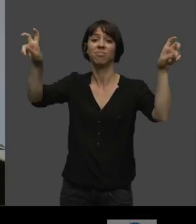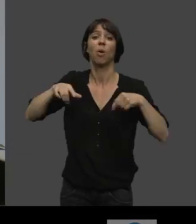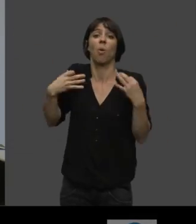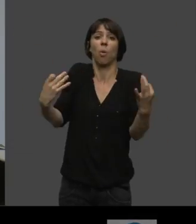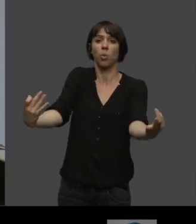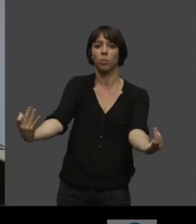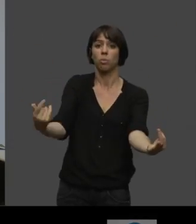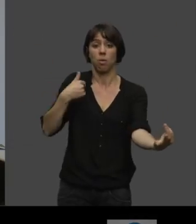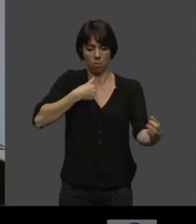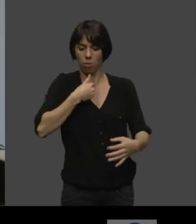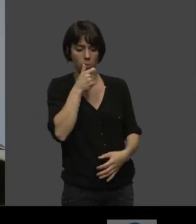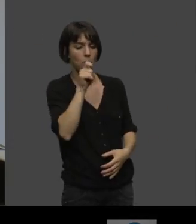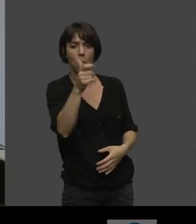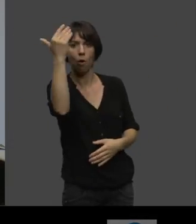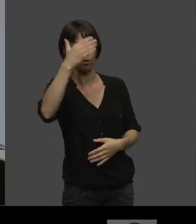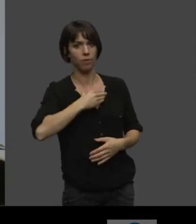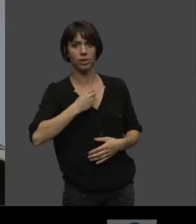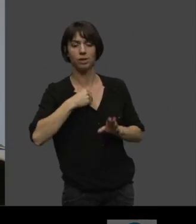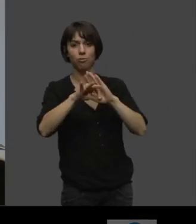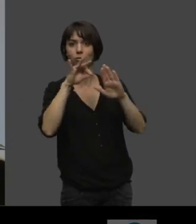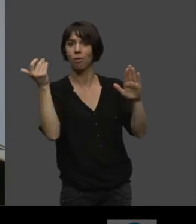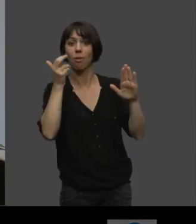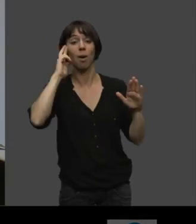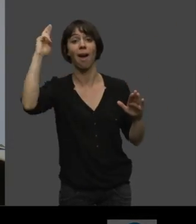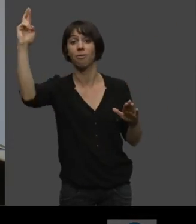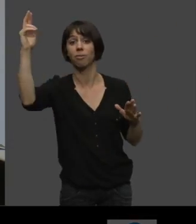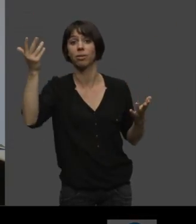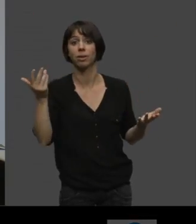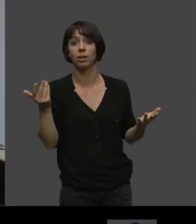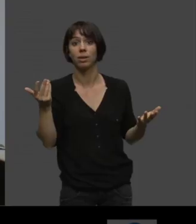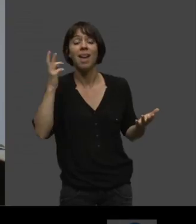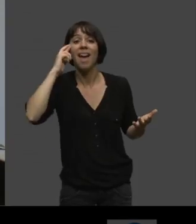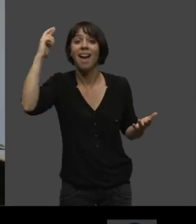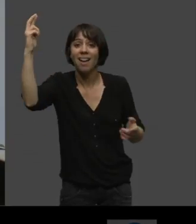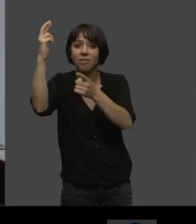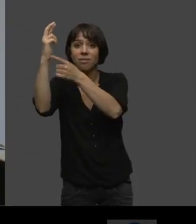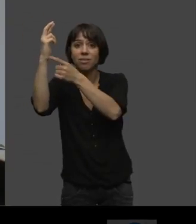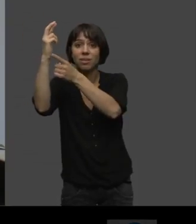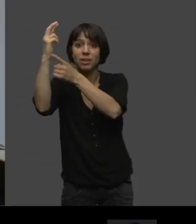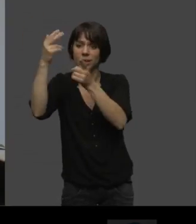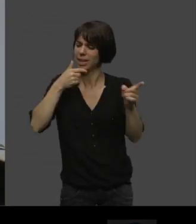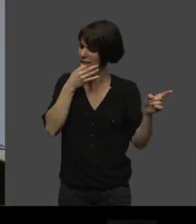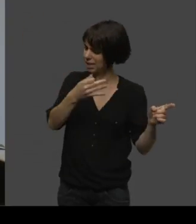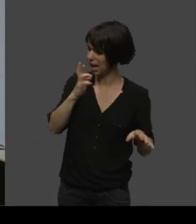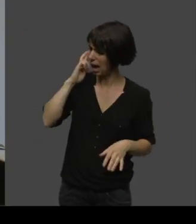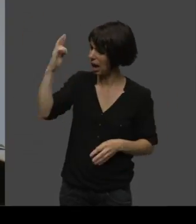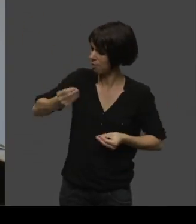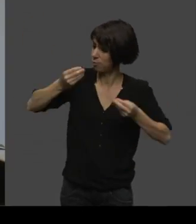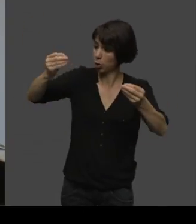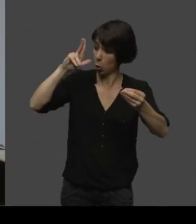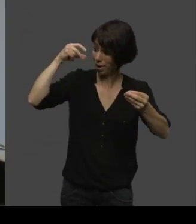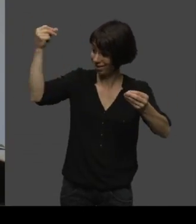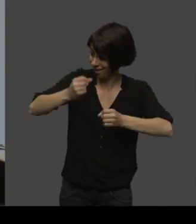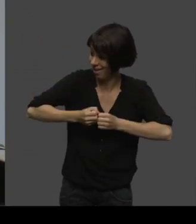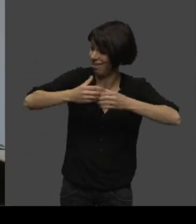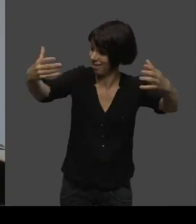choisi rêve. Voilà. Parce que le rêve, bon, c'est... Le rêve... Ça ne coûte pas cher. C'est l'avenir de l'homme. Ben oui. Ça